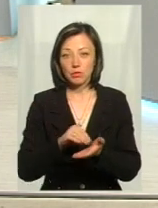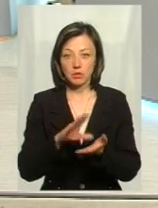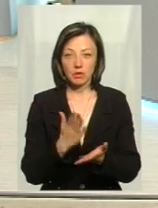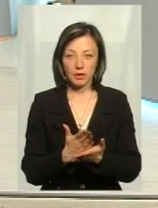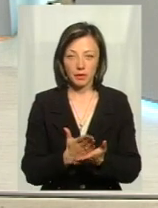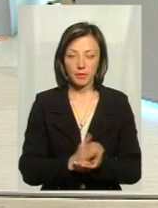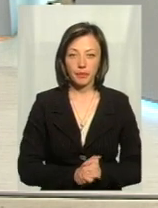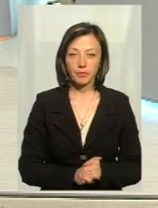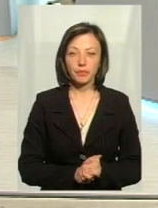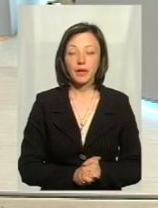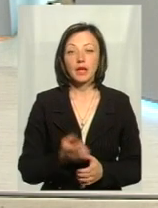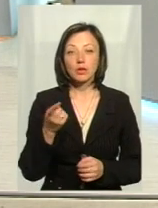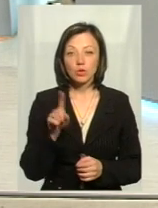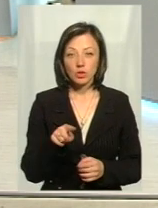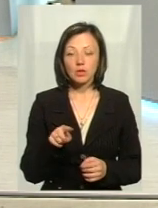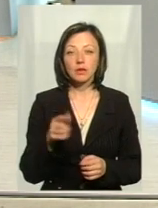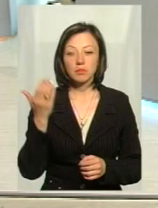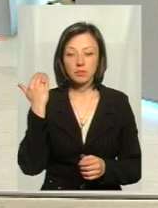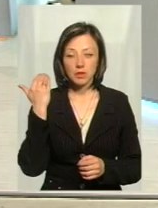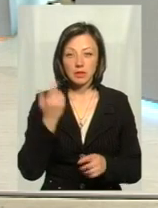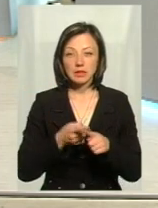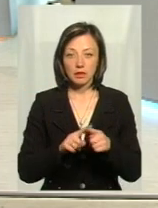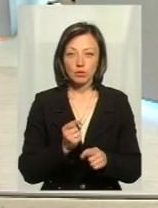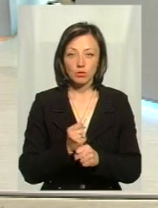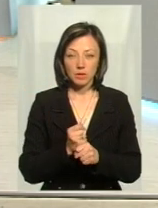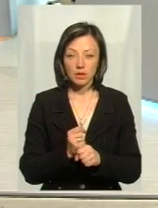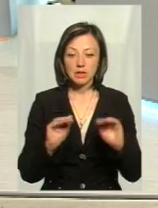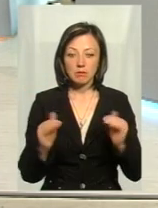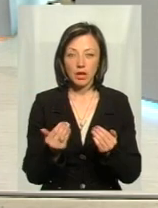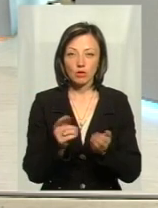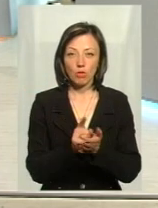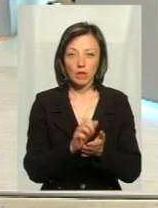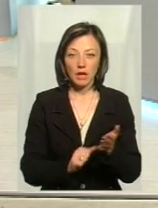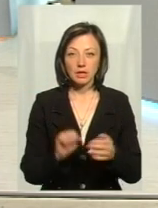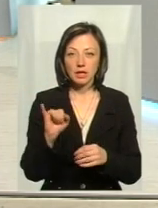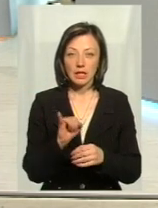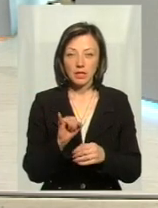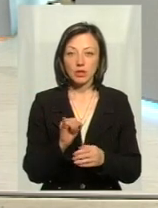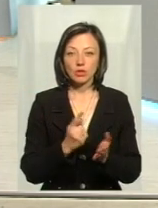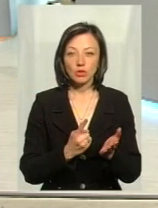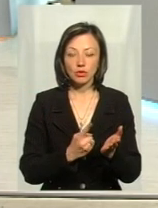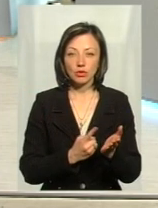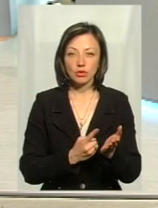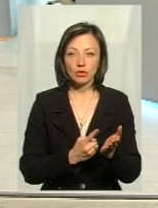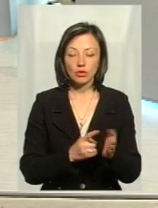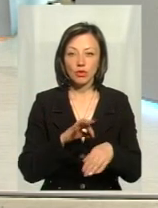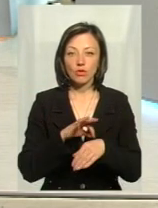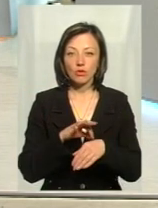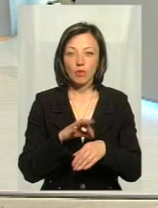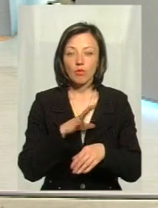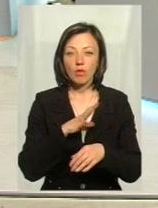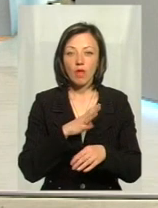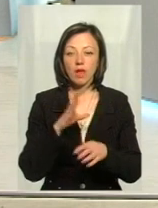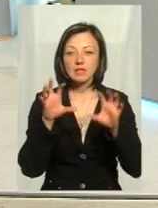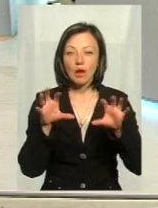надходження є. І тоді теж ми пішли цим шляхом, зменшили податок, і тоді ми довели легалізацію таксистів до